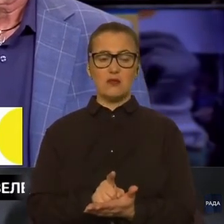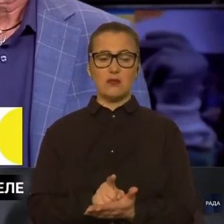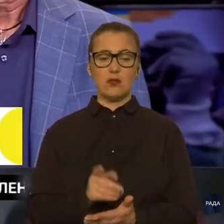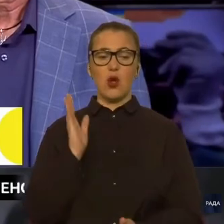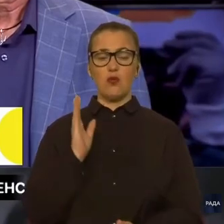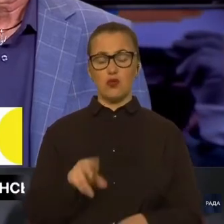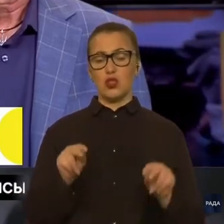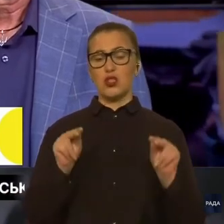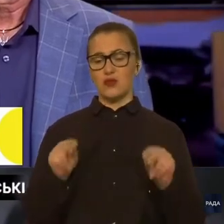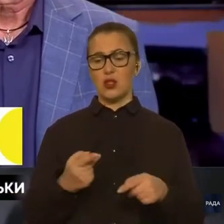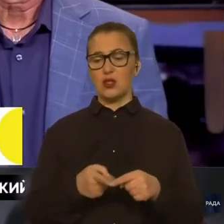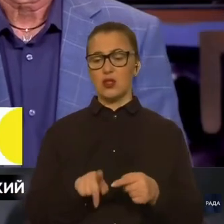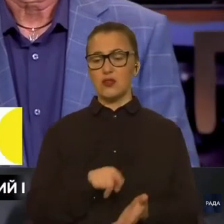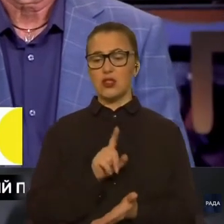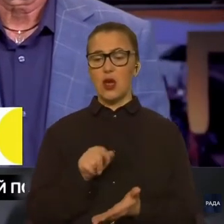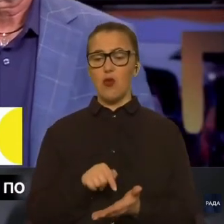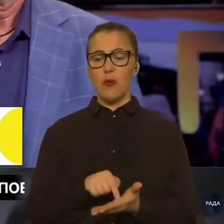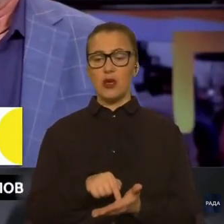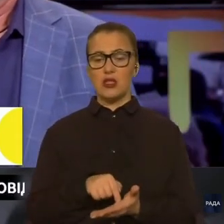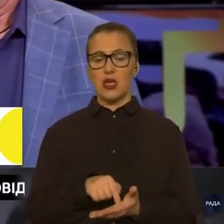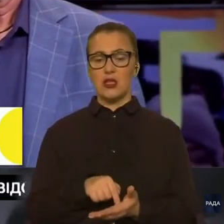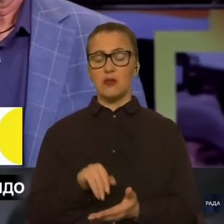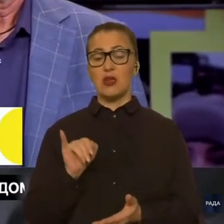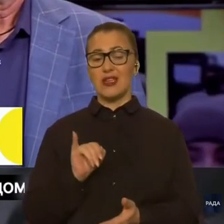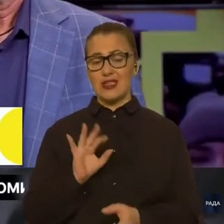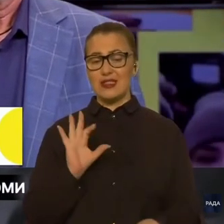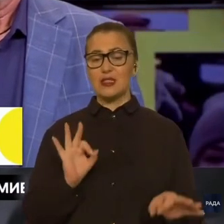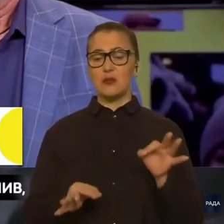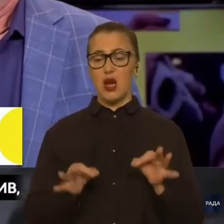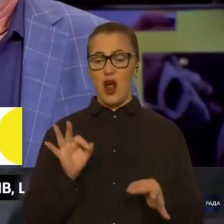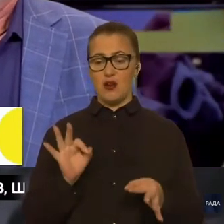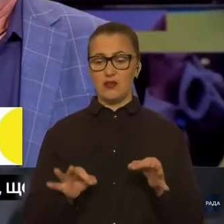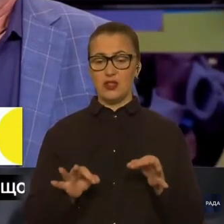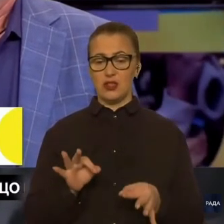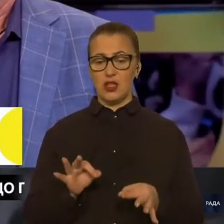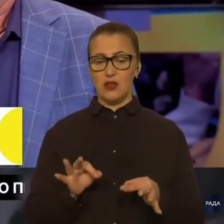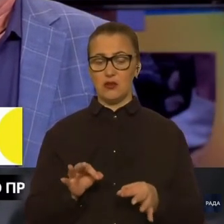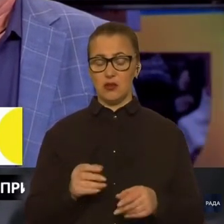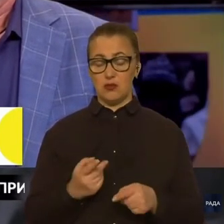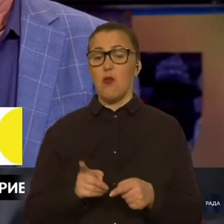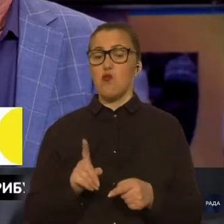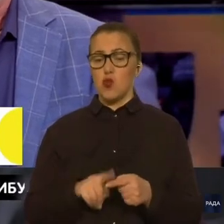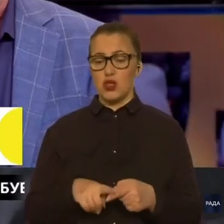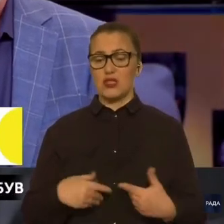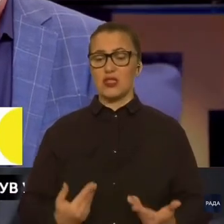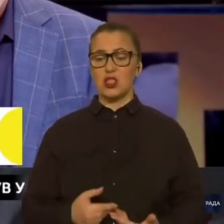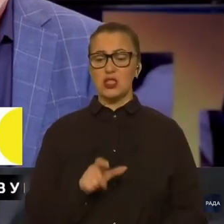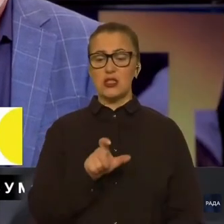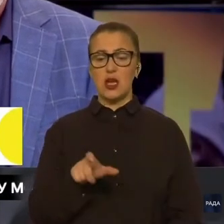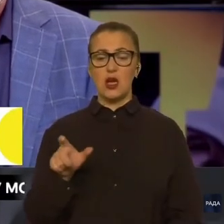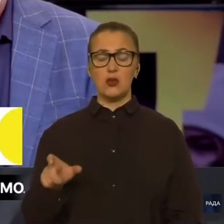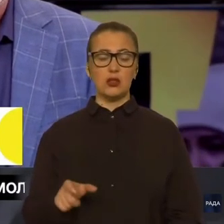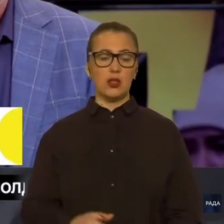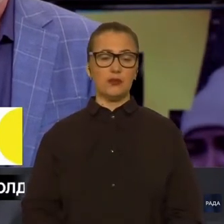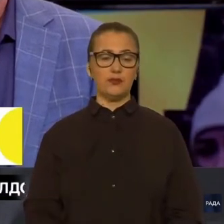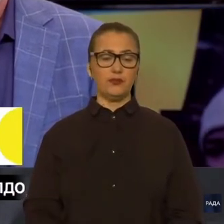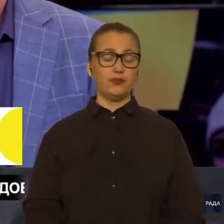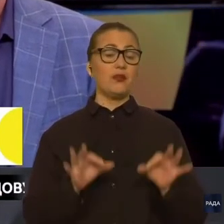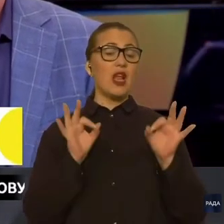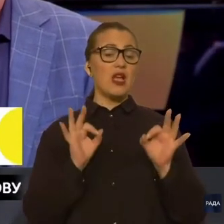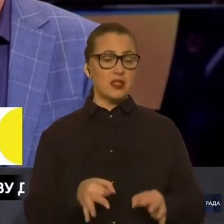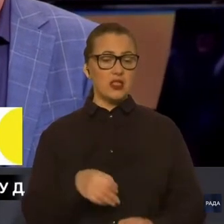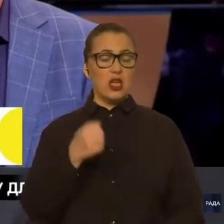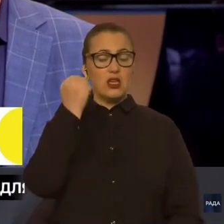бути відвартими в цьому питанні і справедливими в цьому питанні, тому що це життя людей. Так, звичайно.